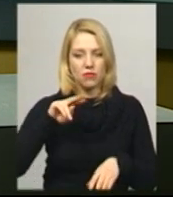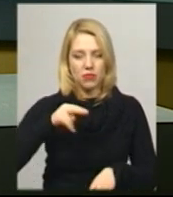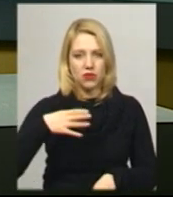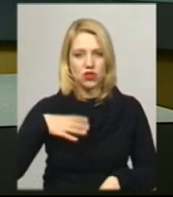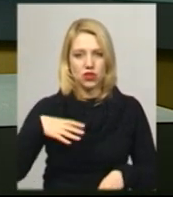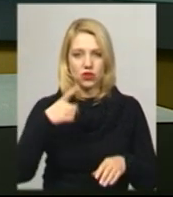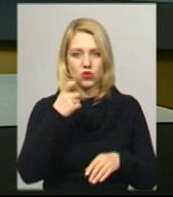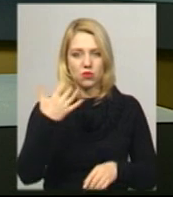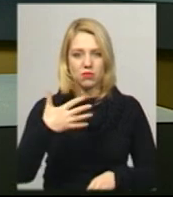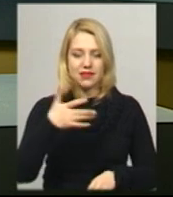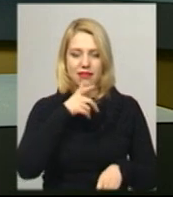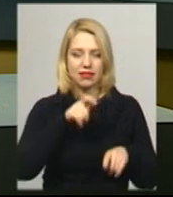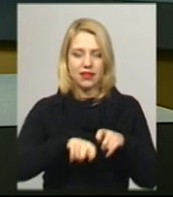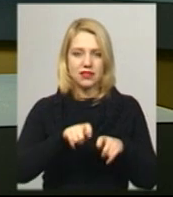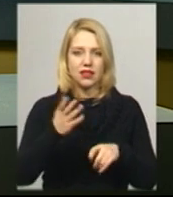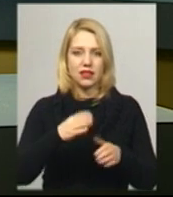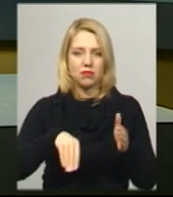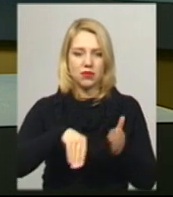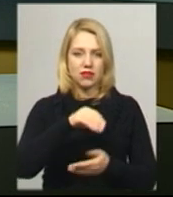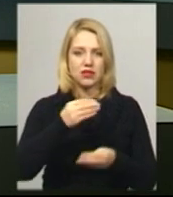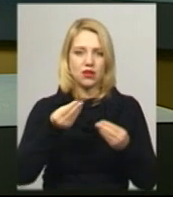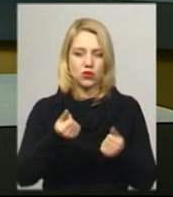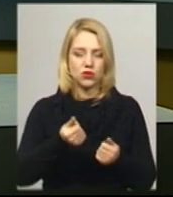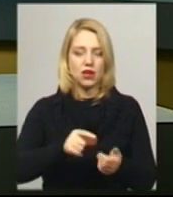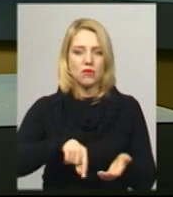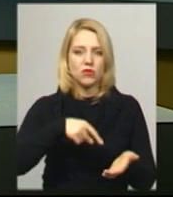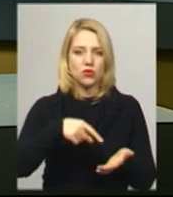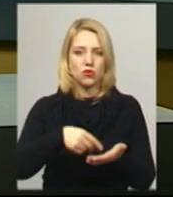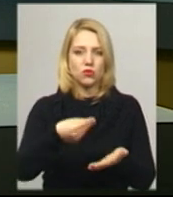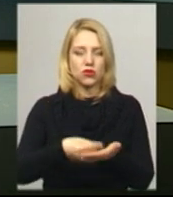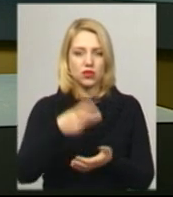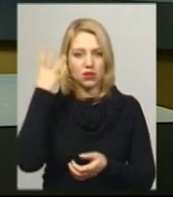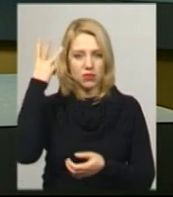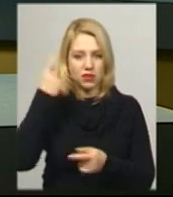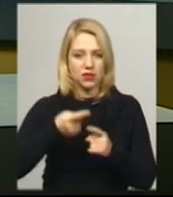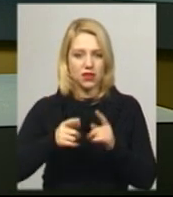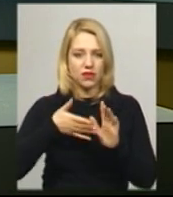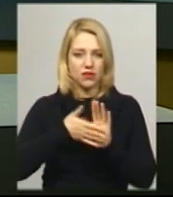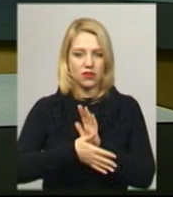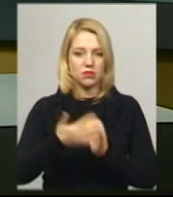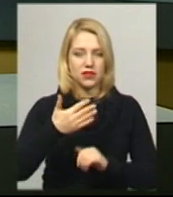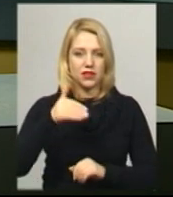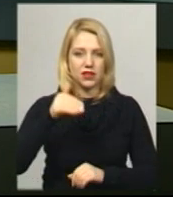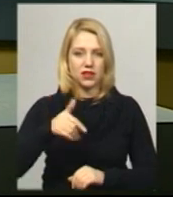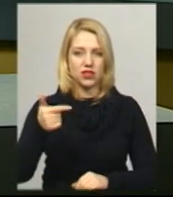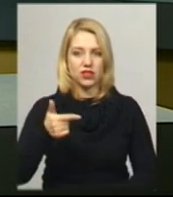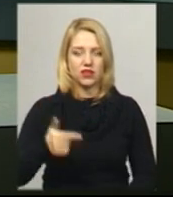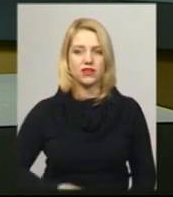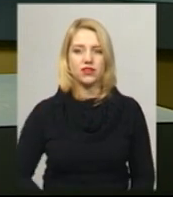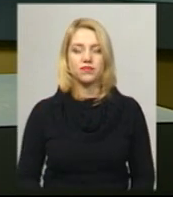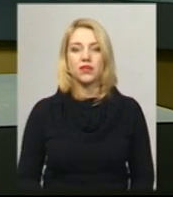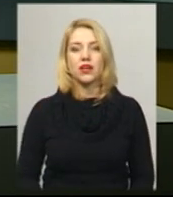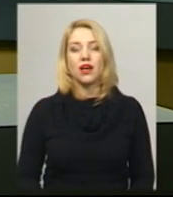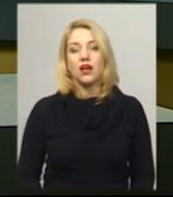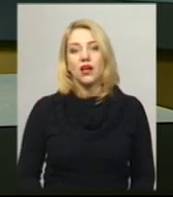тестів, котрі придбані за гроші з міського бюджету Хмельницького. На них витратили 50 тисяч гривень. У